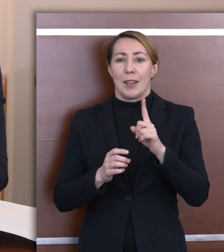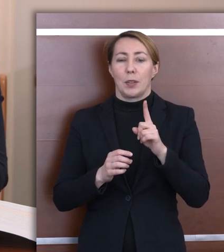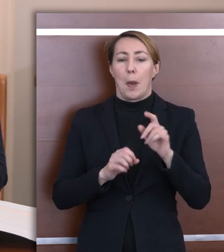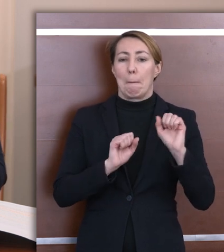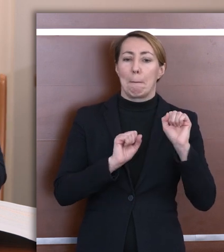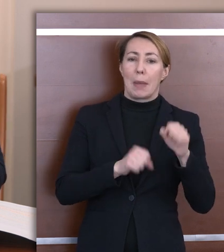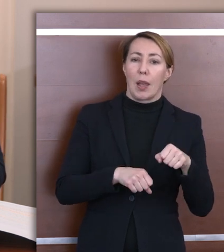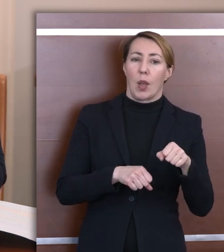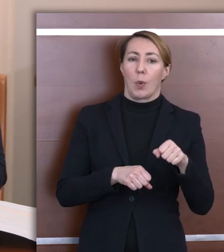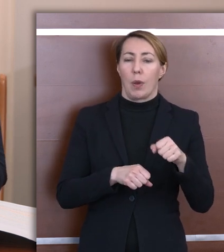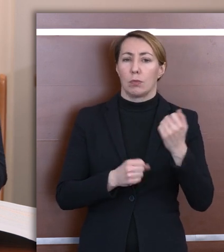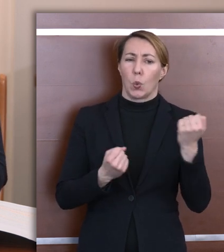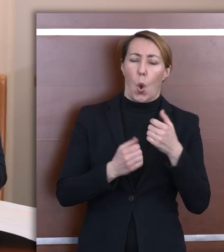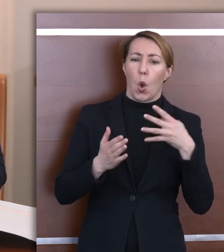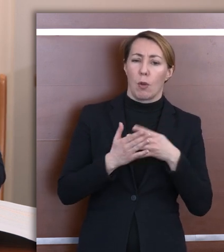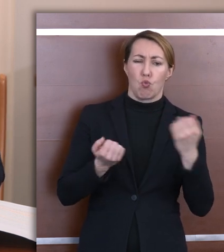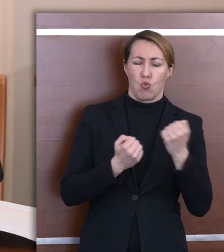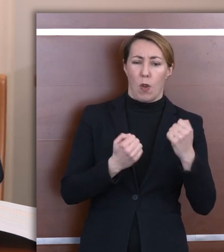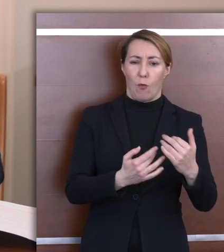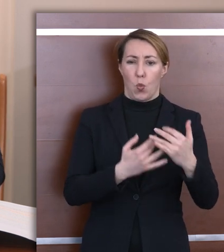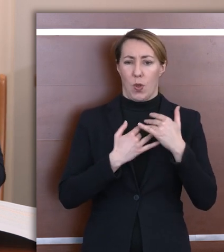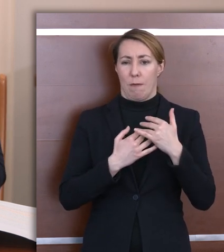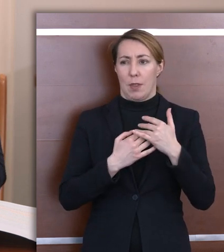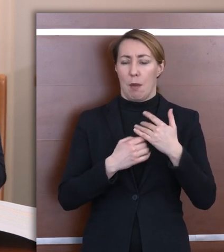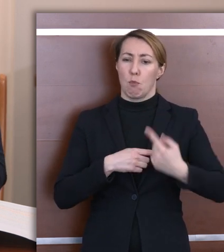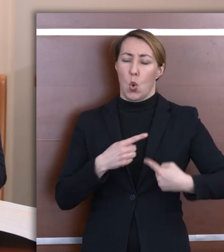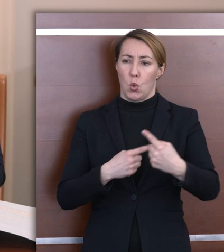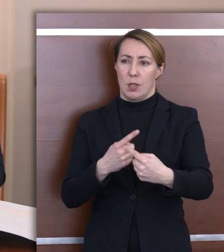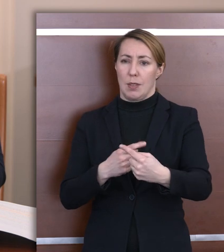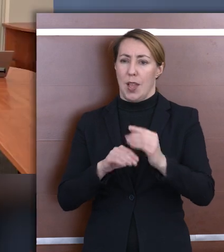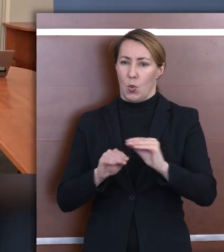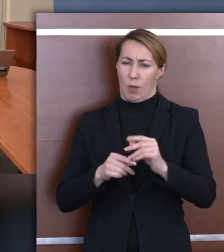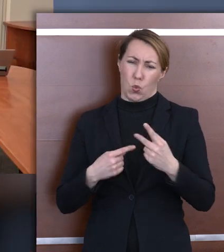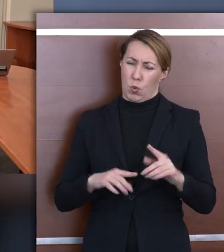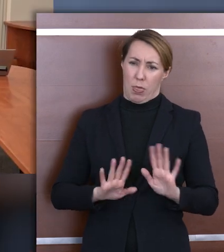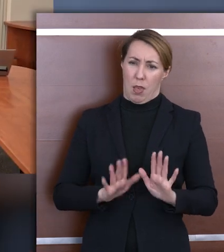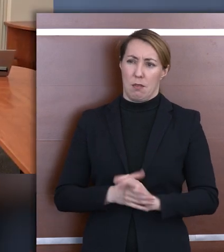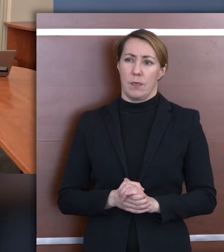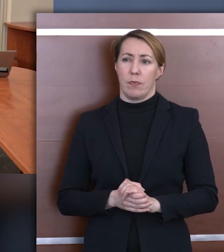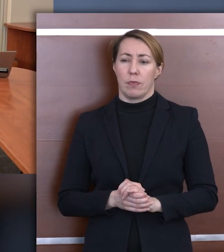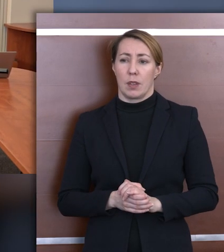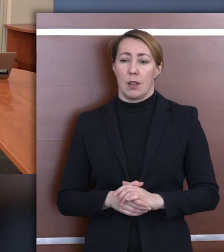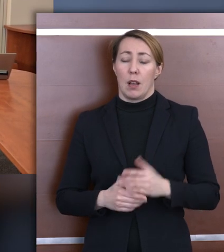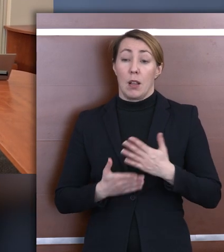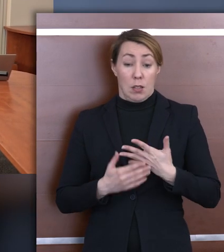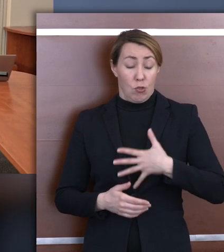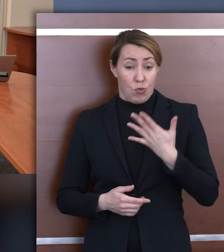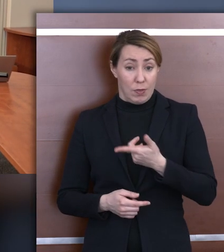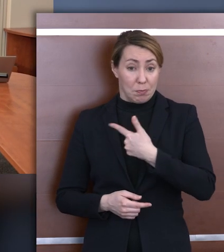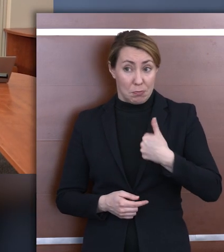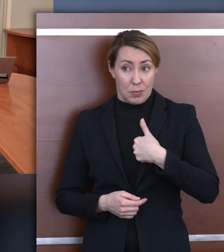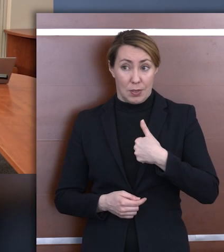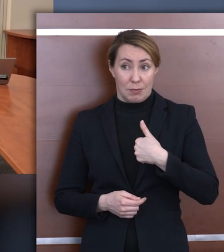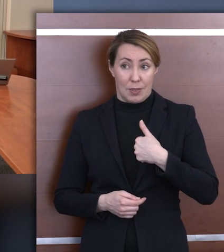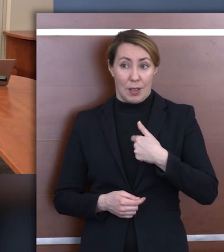przez biegłe, ocenione jako istotnie wpływające na proces edukacji. Zaskoczyło nas jako